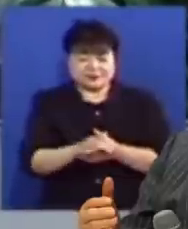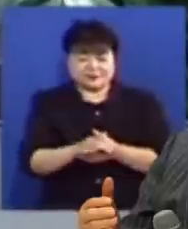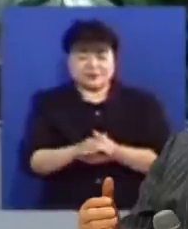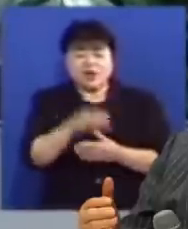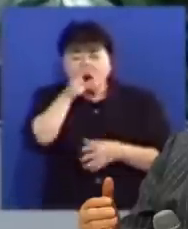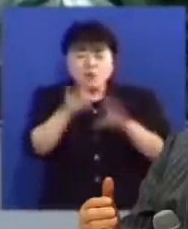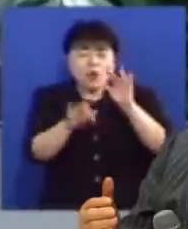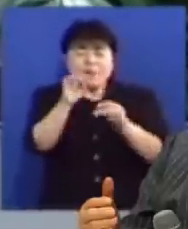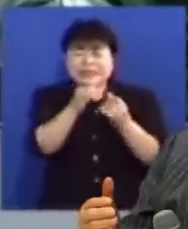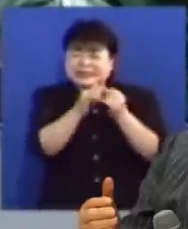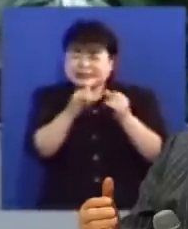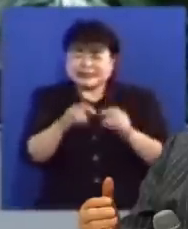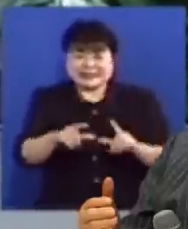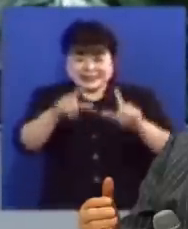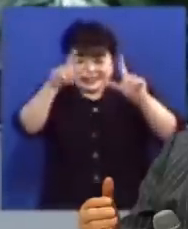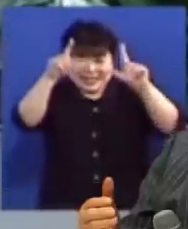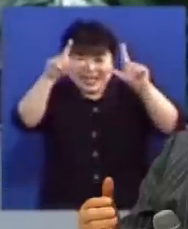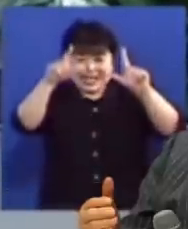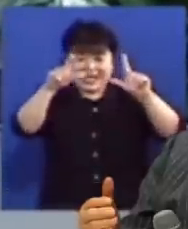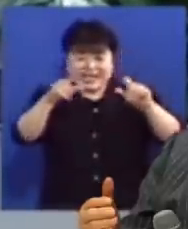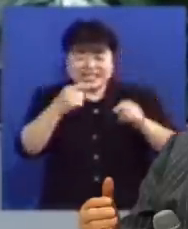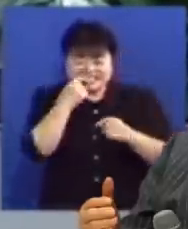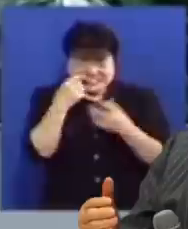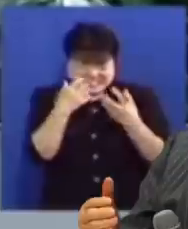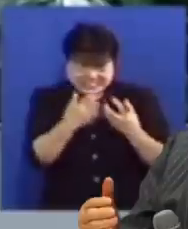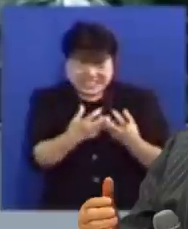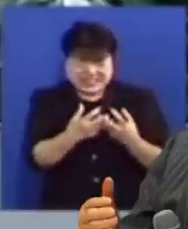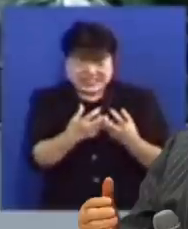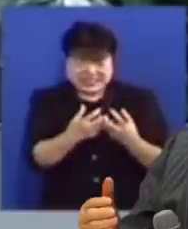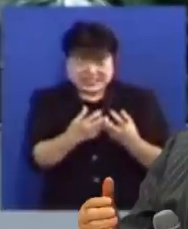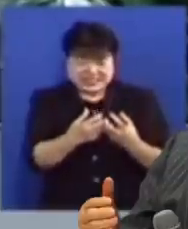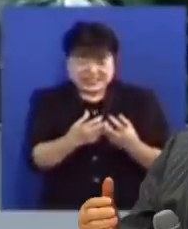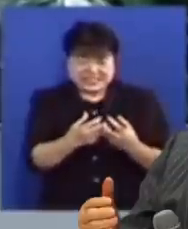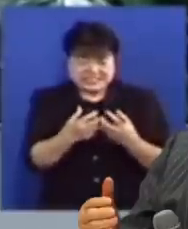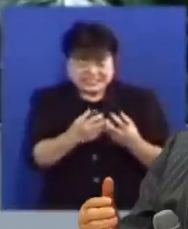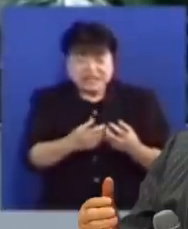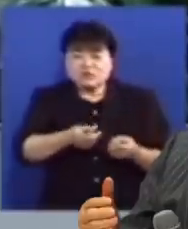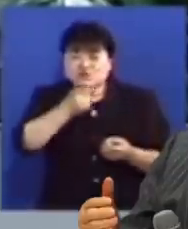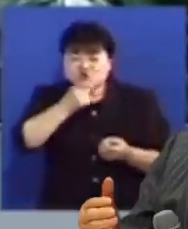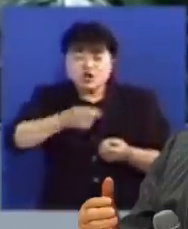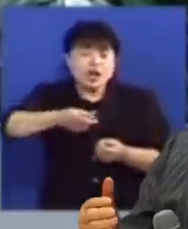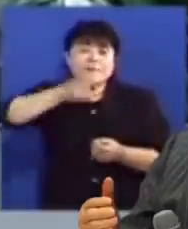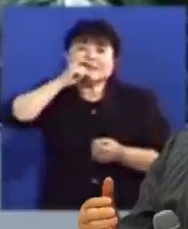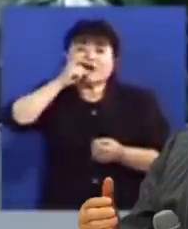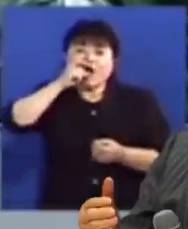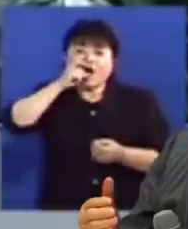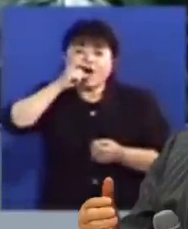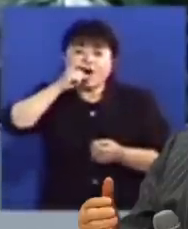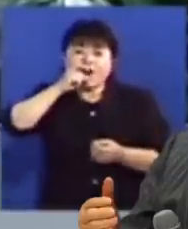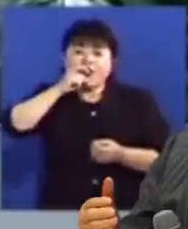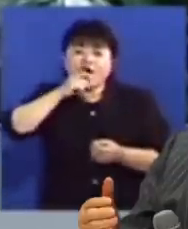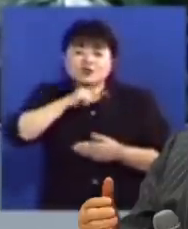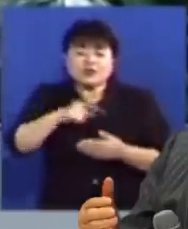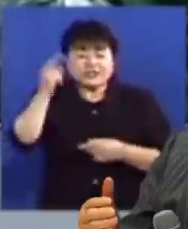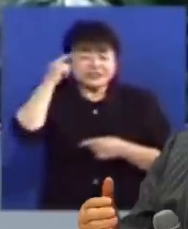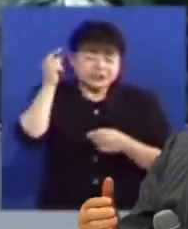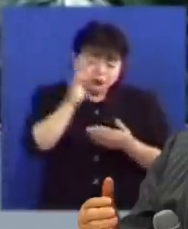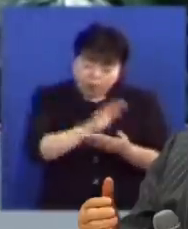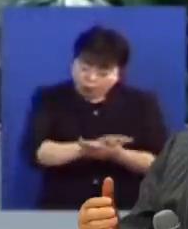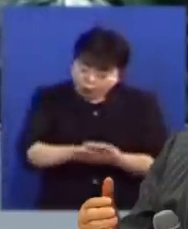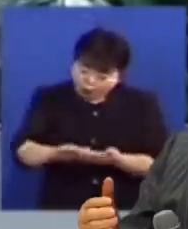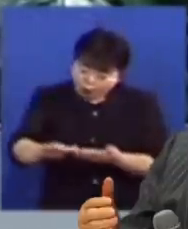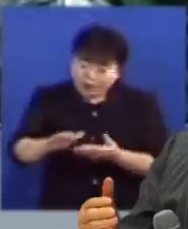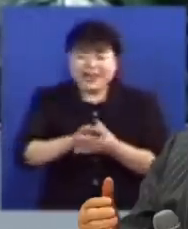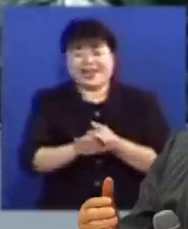목마른 날에 찬 냉수 한 컵 마시면 속이 시원합니다